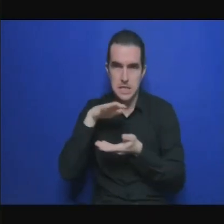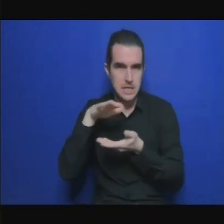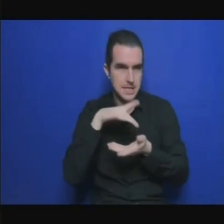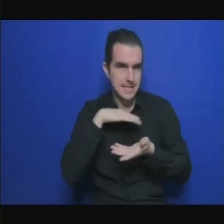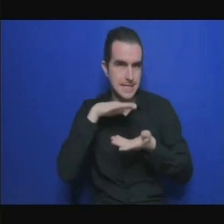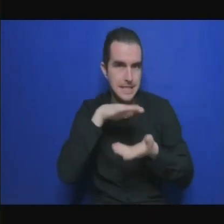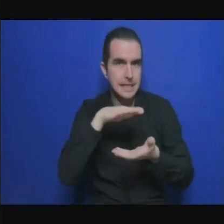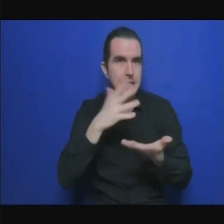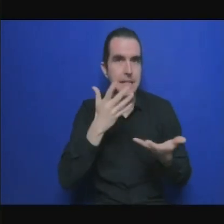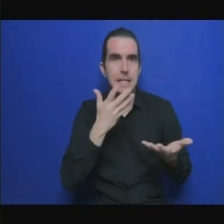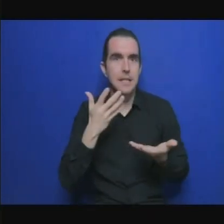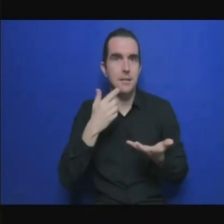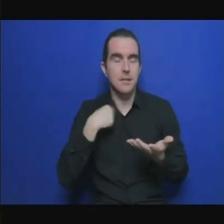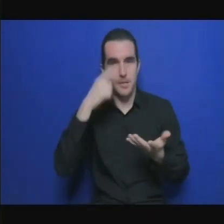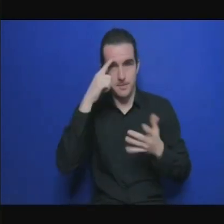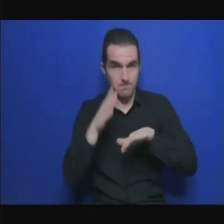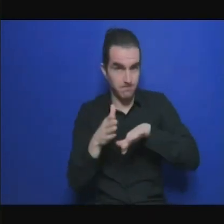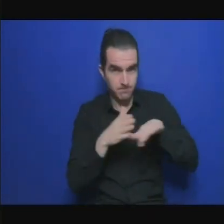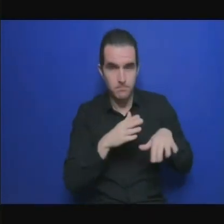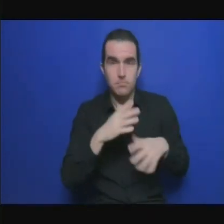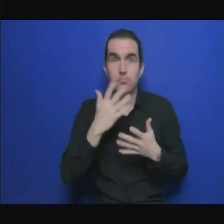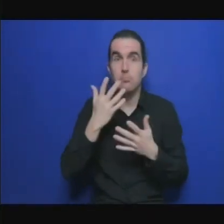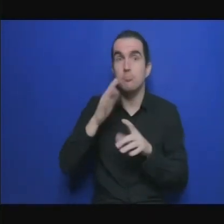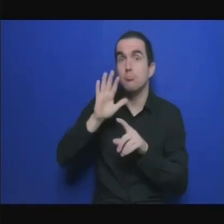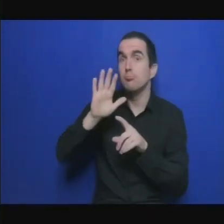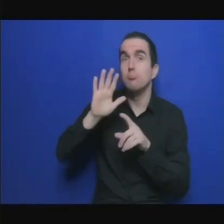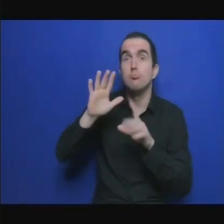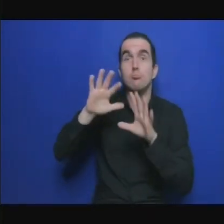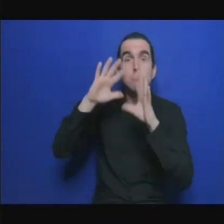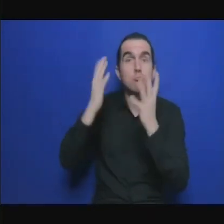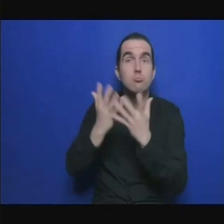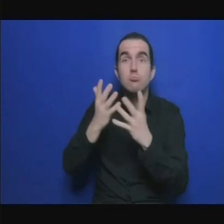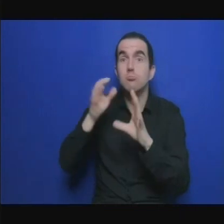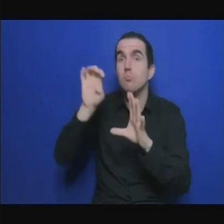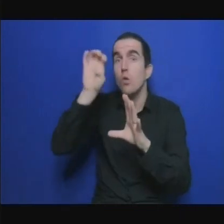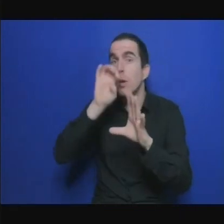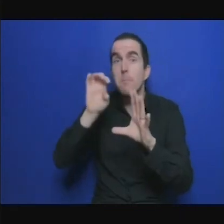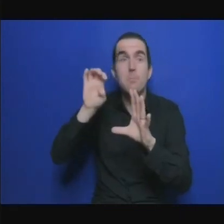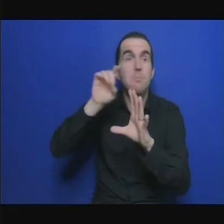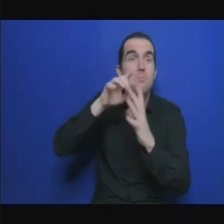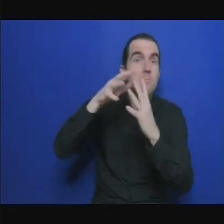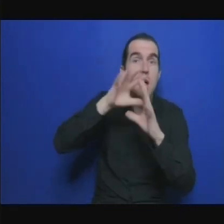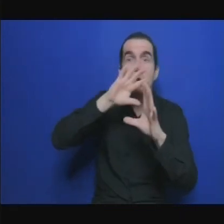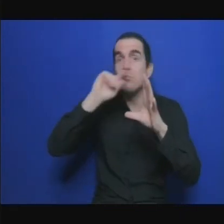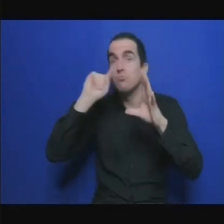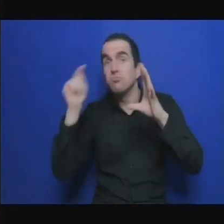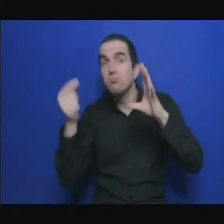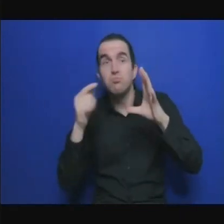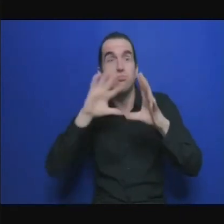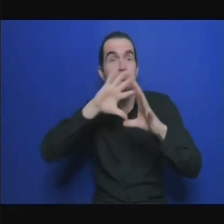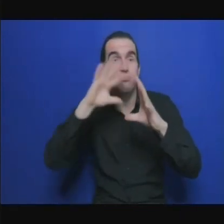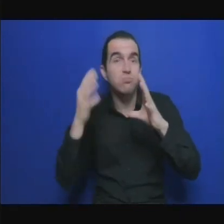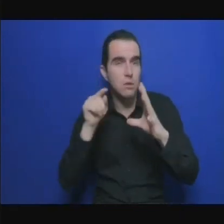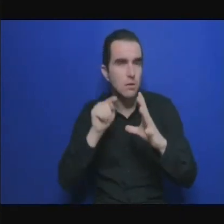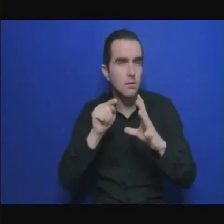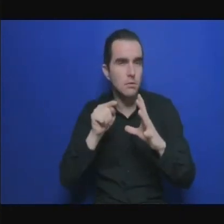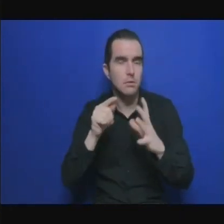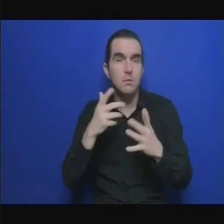partenaires on parle de dette en devise locale on veut que des emplois soient créés on ne veut pas simplement